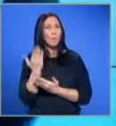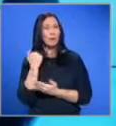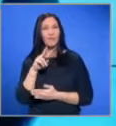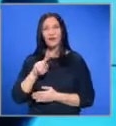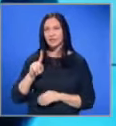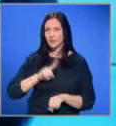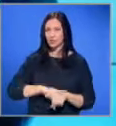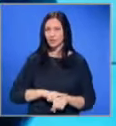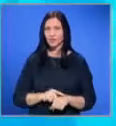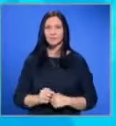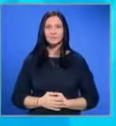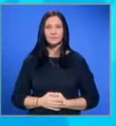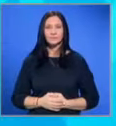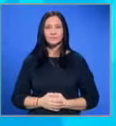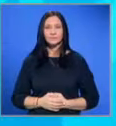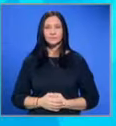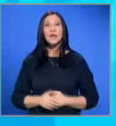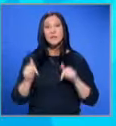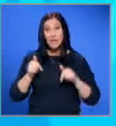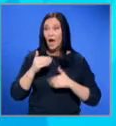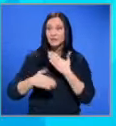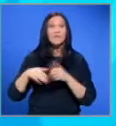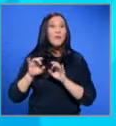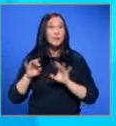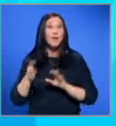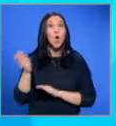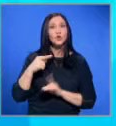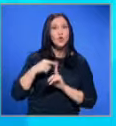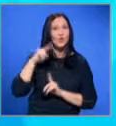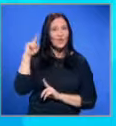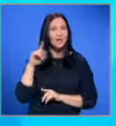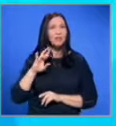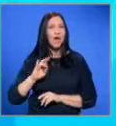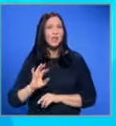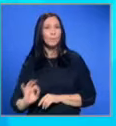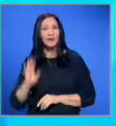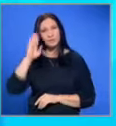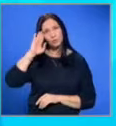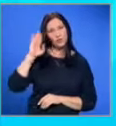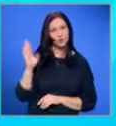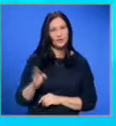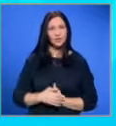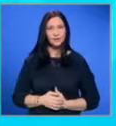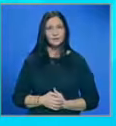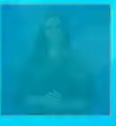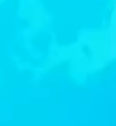преди 21 часа. А сега следва предаването още от Денис. Надя Обретенова, довиждане!